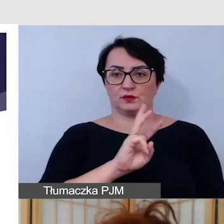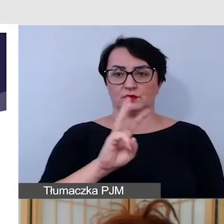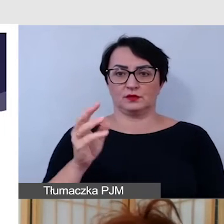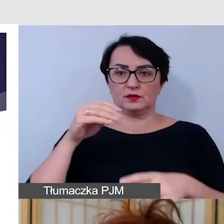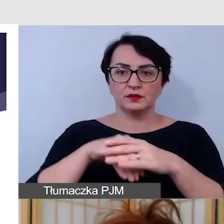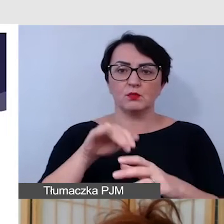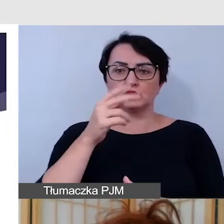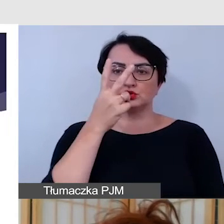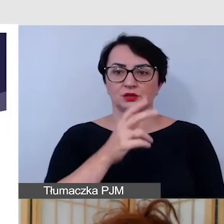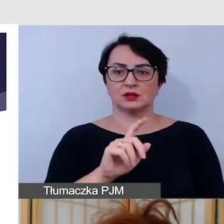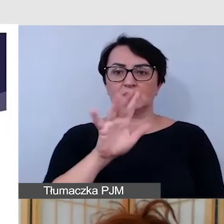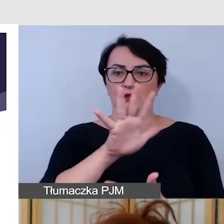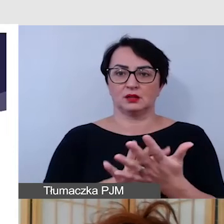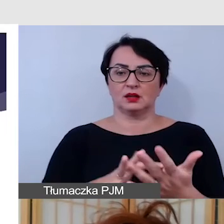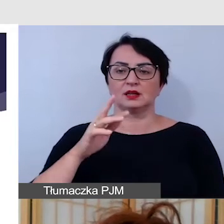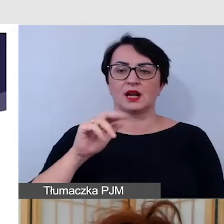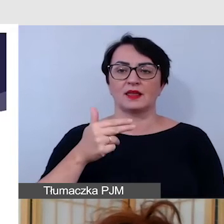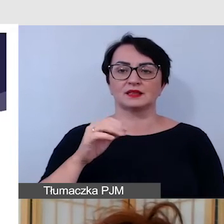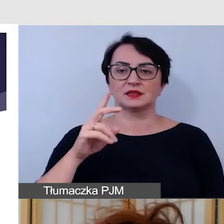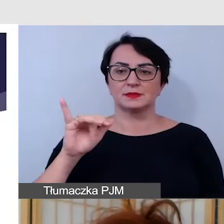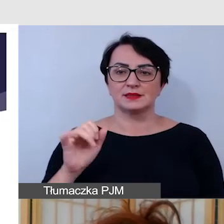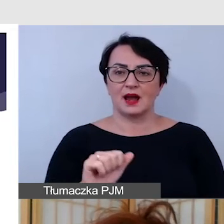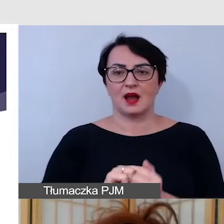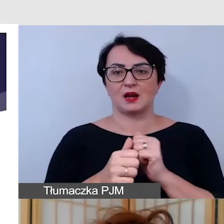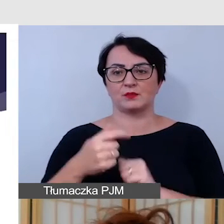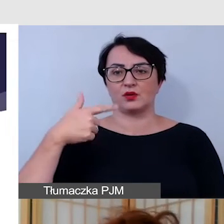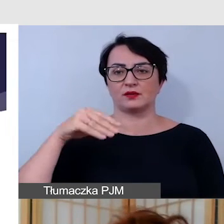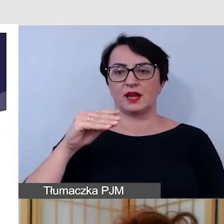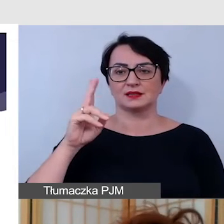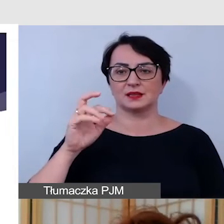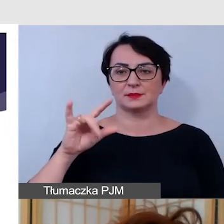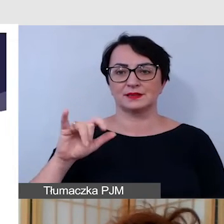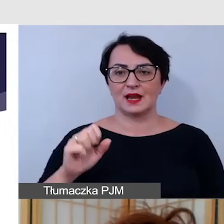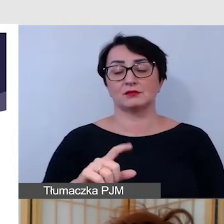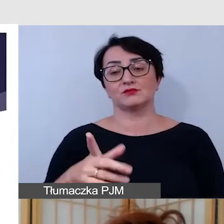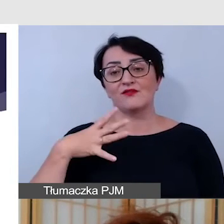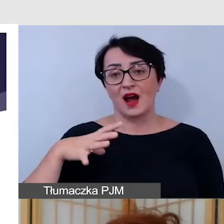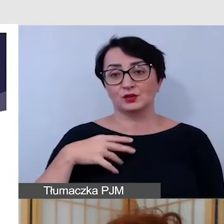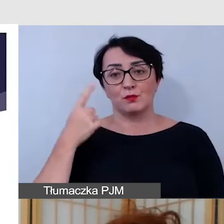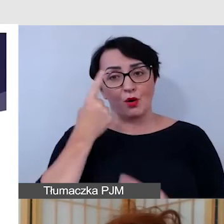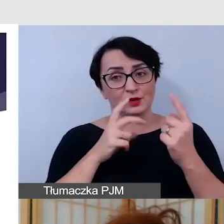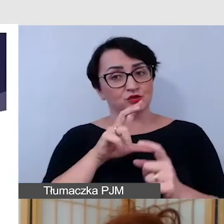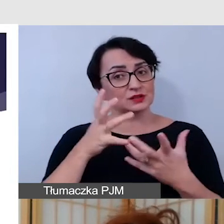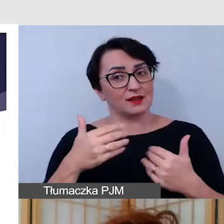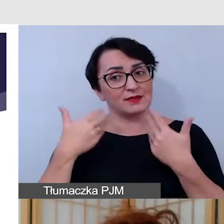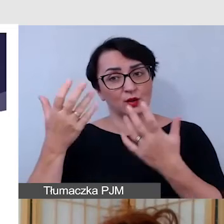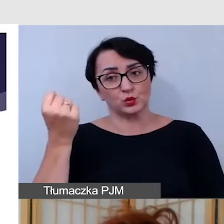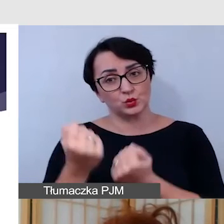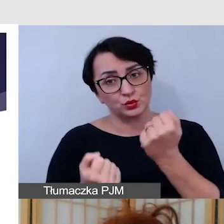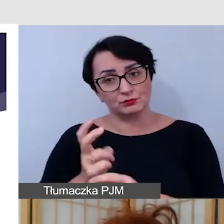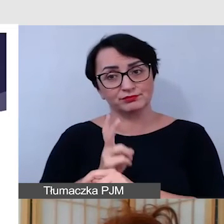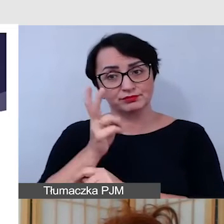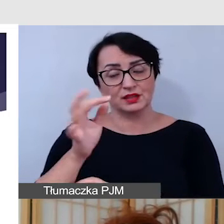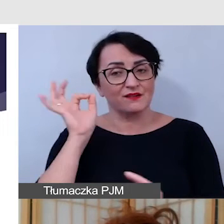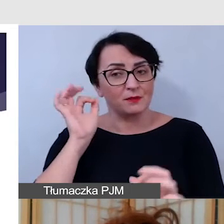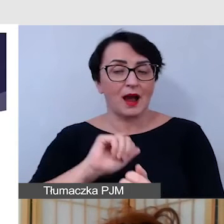przeczytać tą transkrypcję czy deskrypcję. Dlatego warto o tym pomyśleć, czy chcemy komuś utrudniać dotarcie do informacji, którą